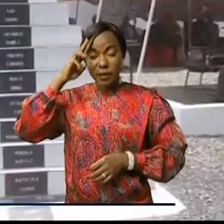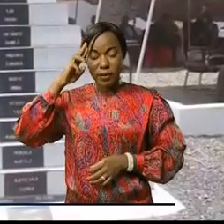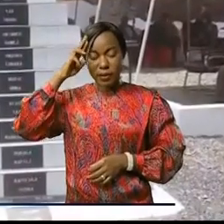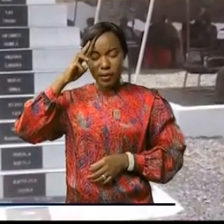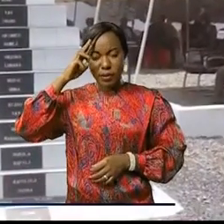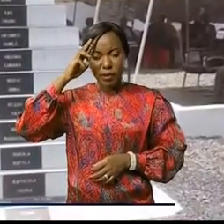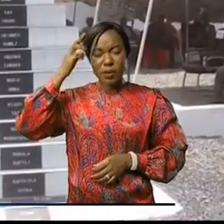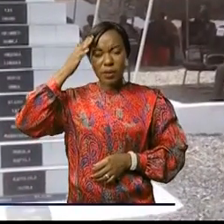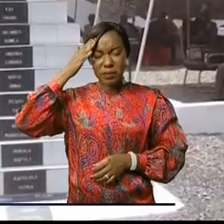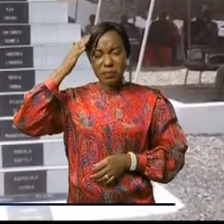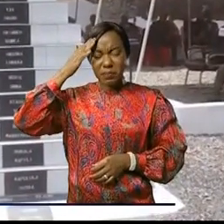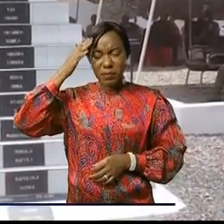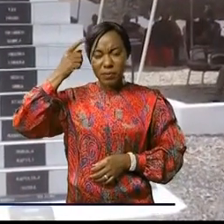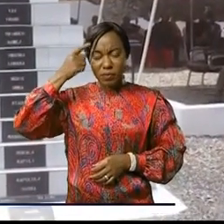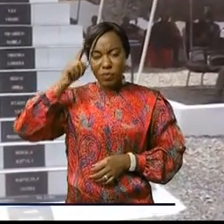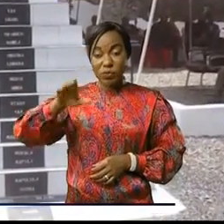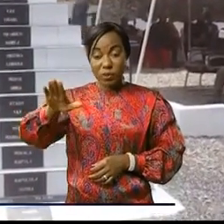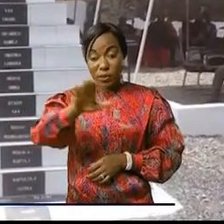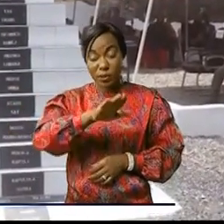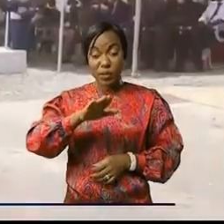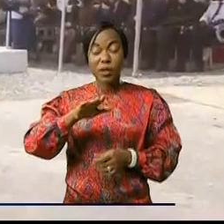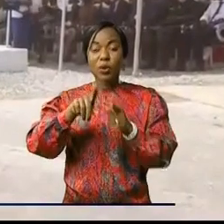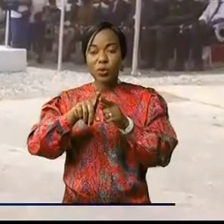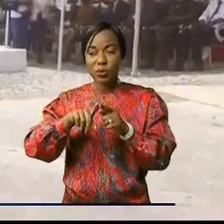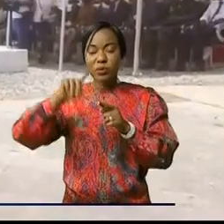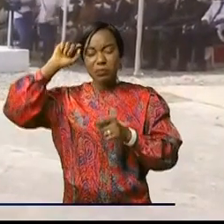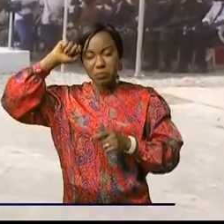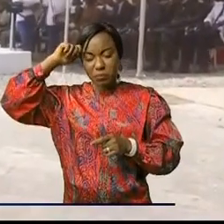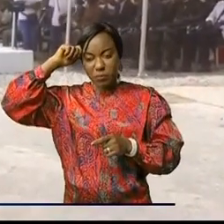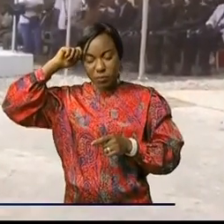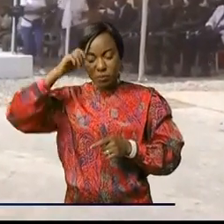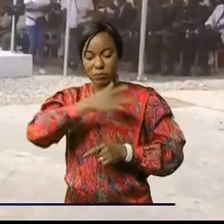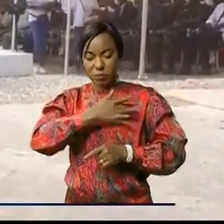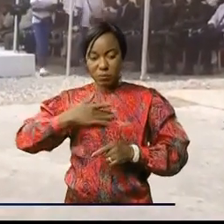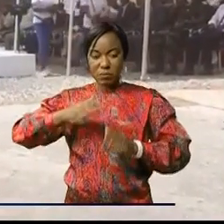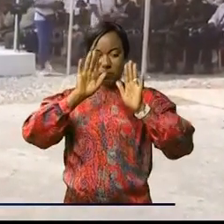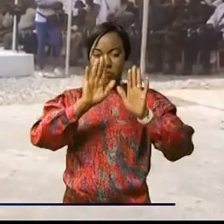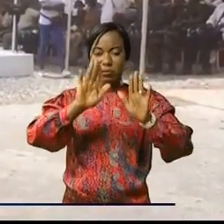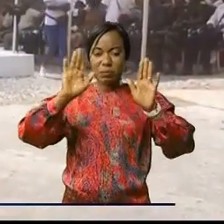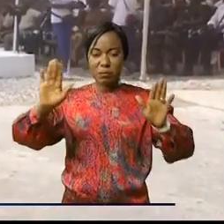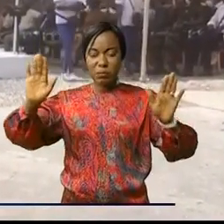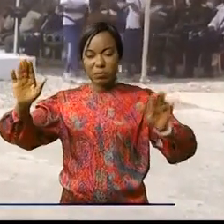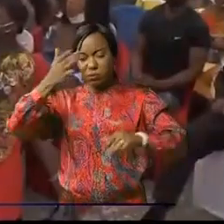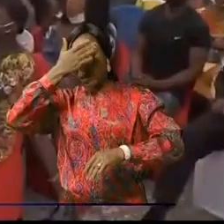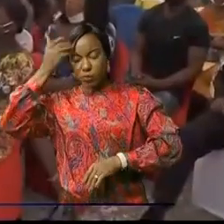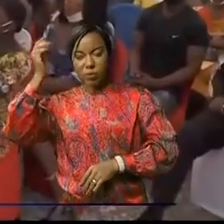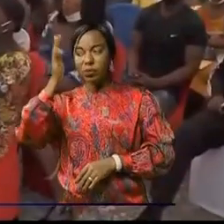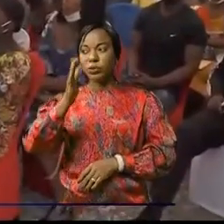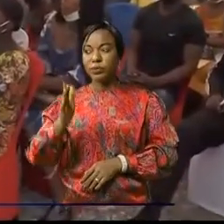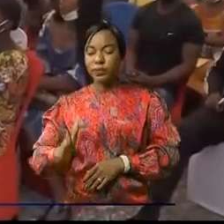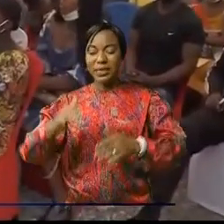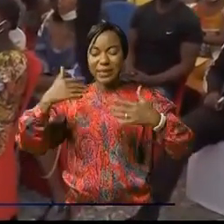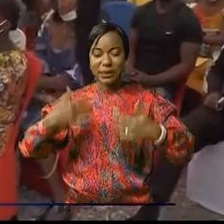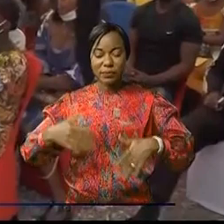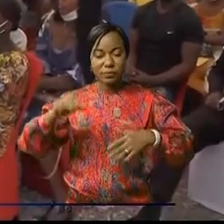érigée en plein cœur du site même d'Afri-Dex et sur lesquels sont gravés leurs noms et voire de mémoire obligés. La cérémonie